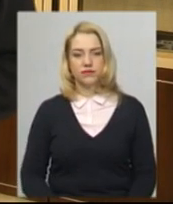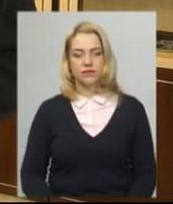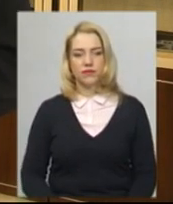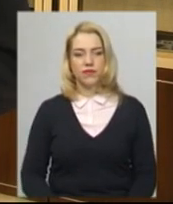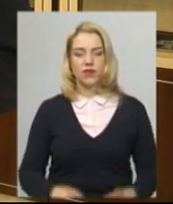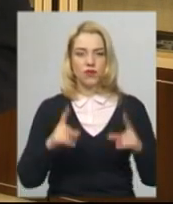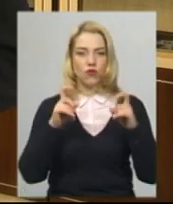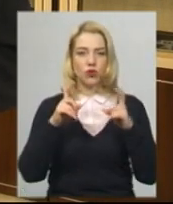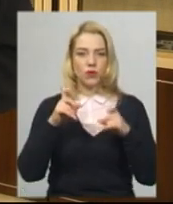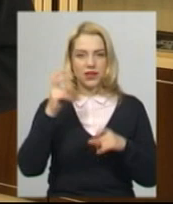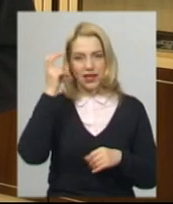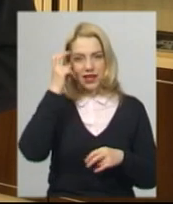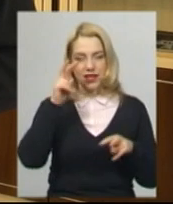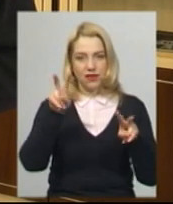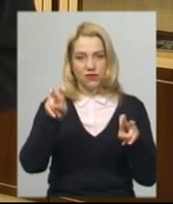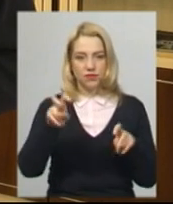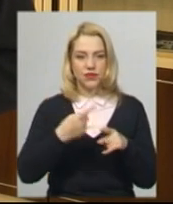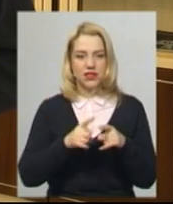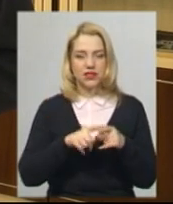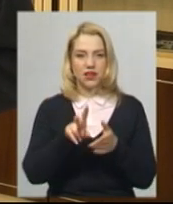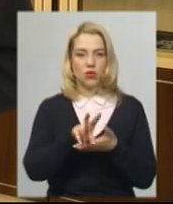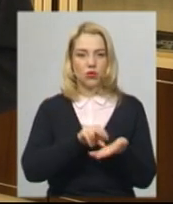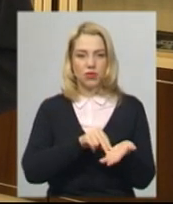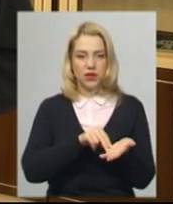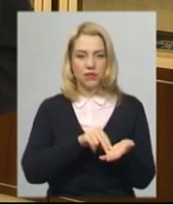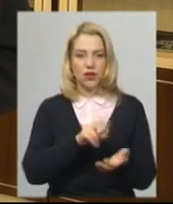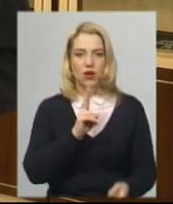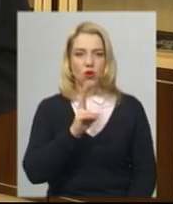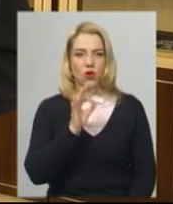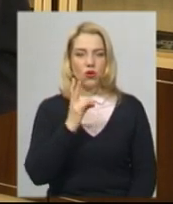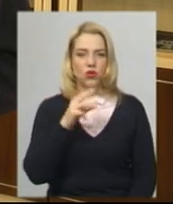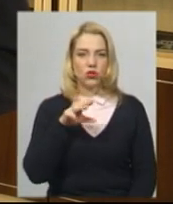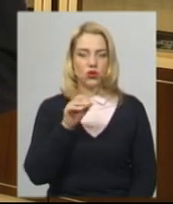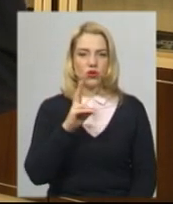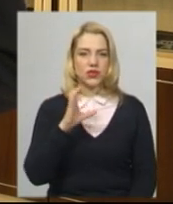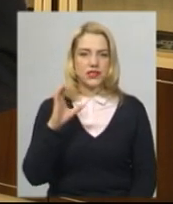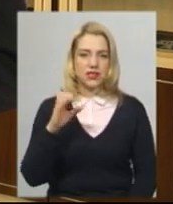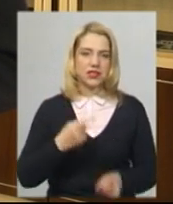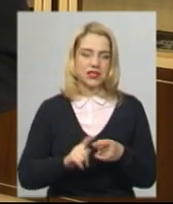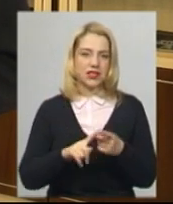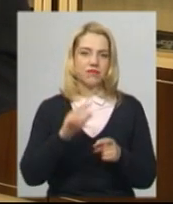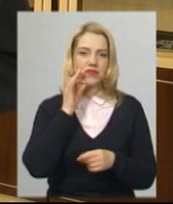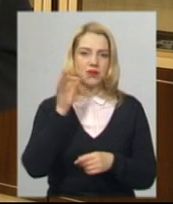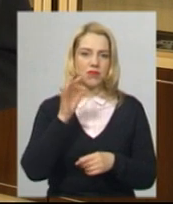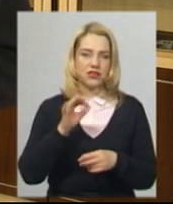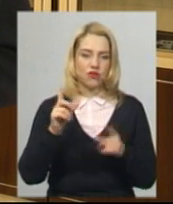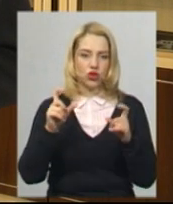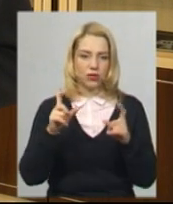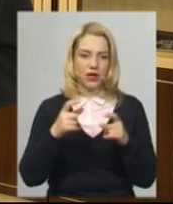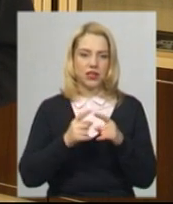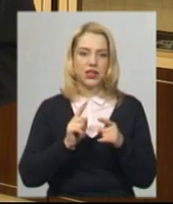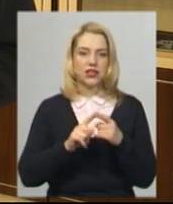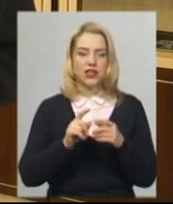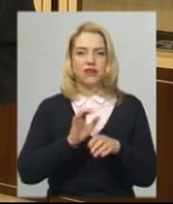Фотоапарат «Київ» – це копія «Контакс» німецького фотоапарата. Виробництво почалося